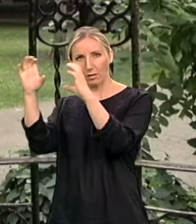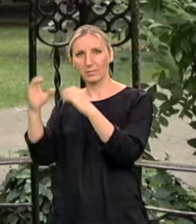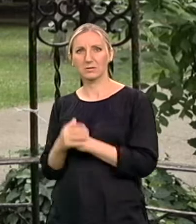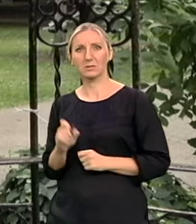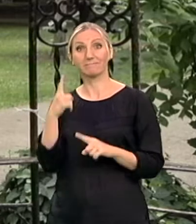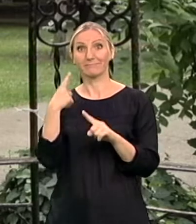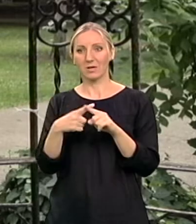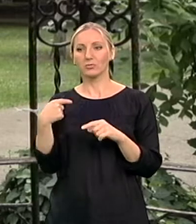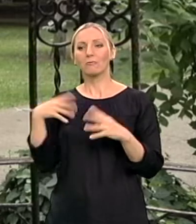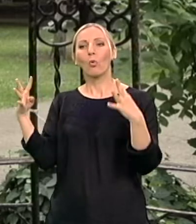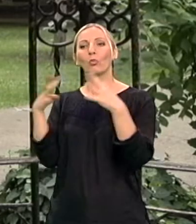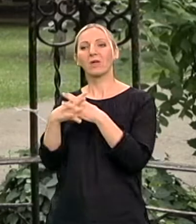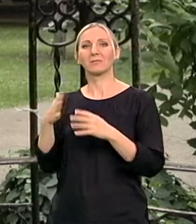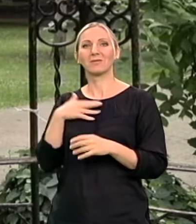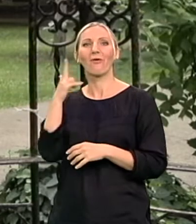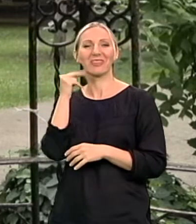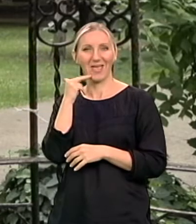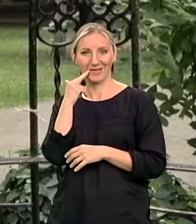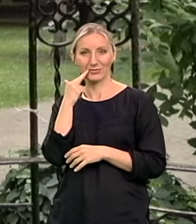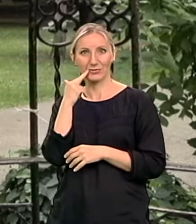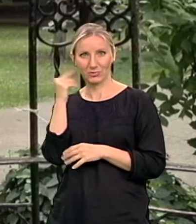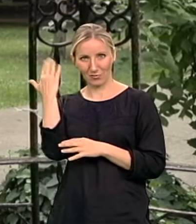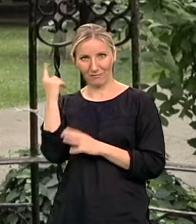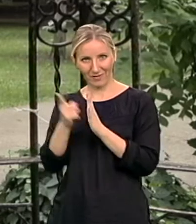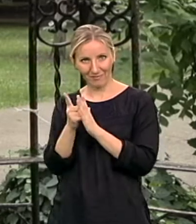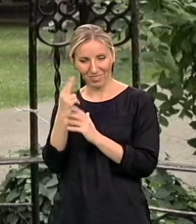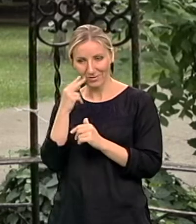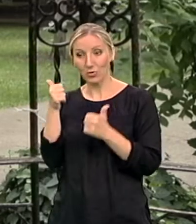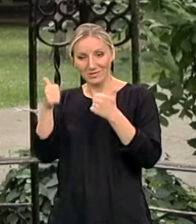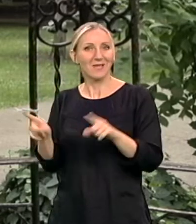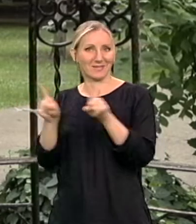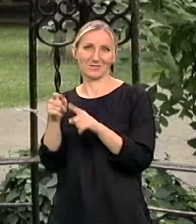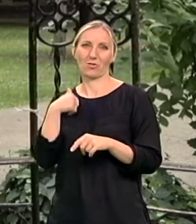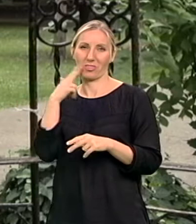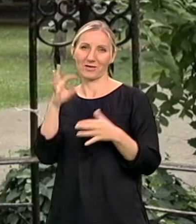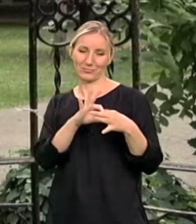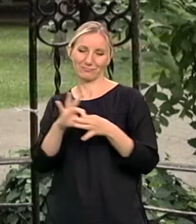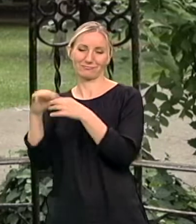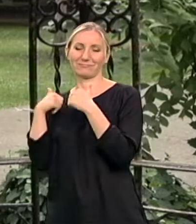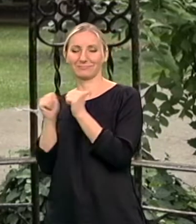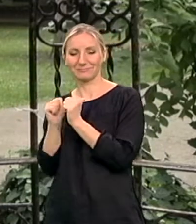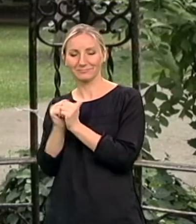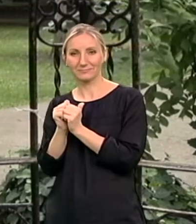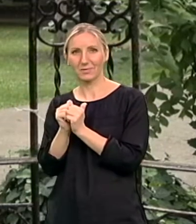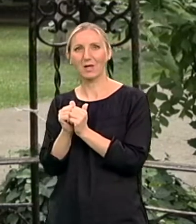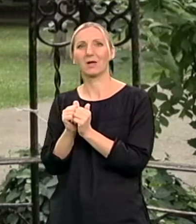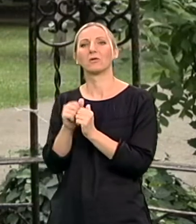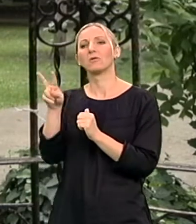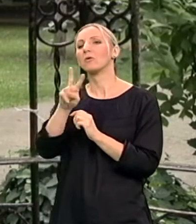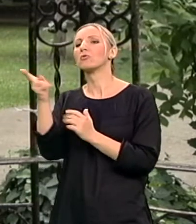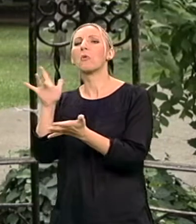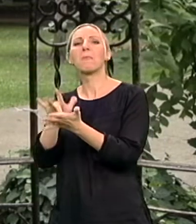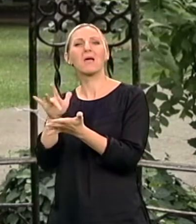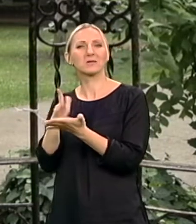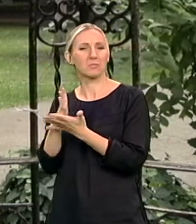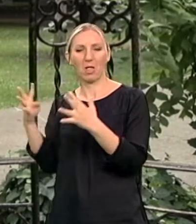Mišla sam na utakmicu svog dečka, sadašnjeg i tadašnjeg. S obzirom da on igrao u nekom drugom mjestu, bila